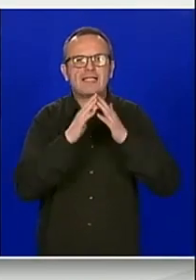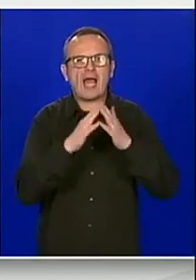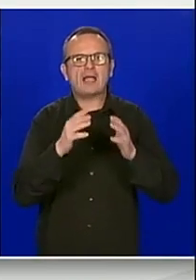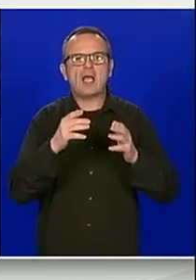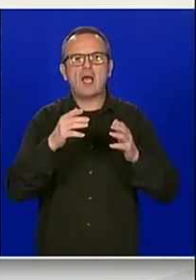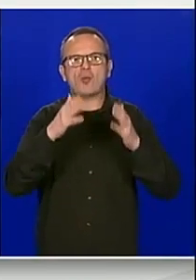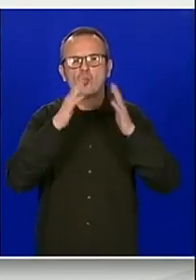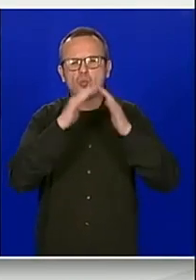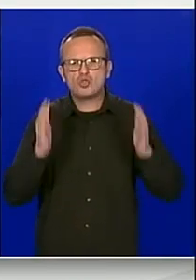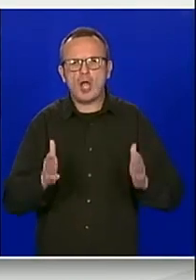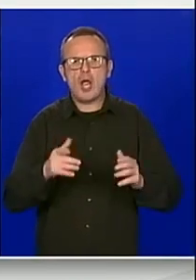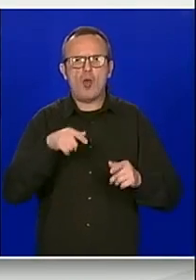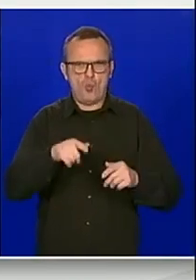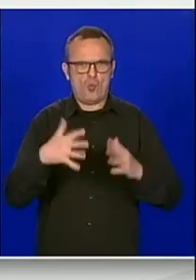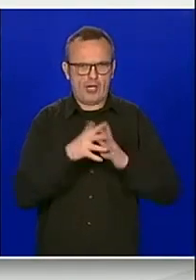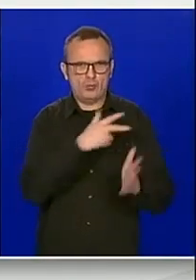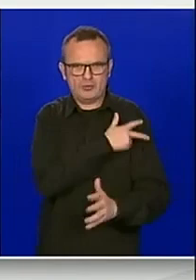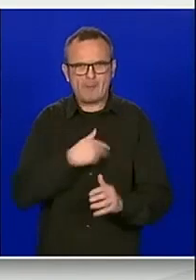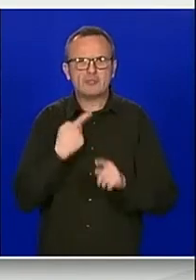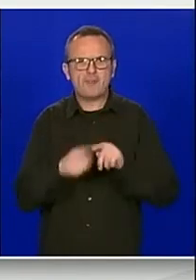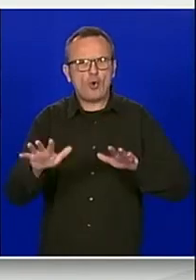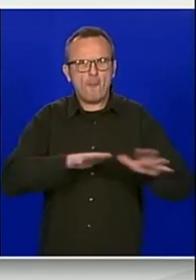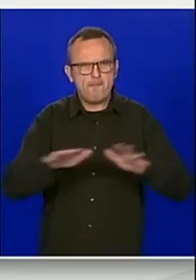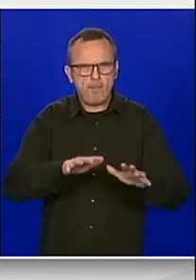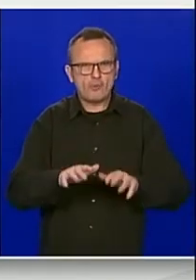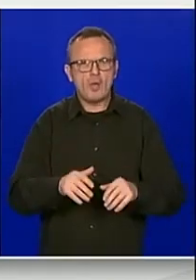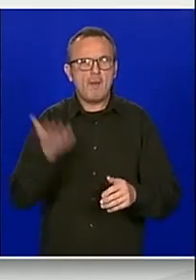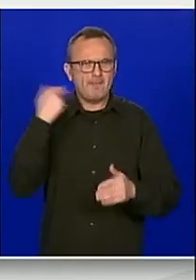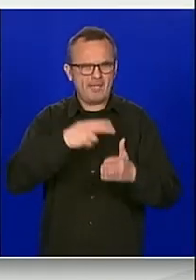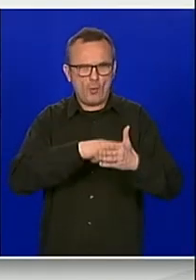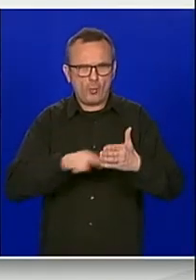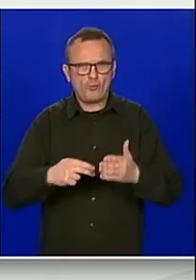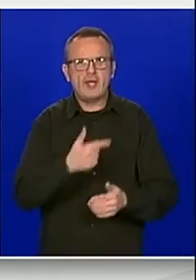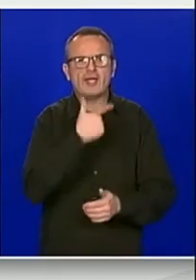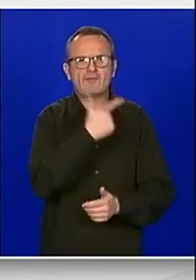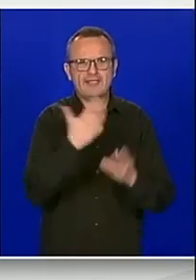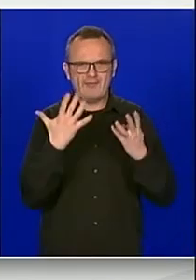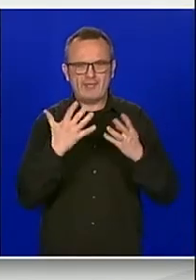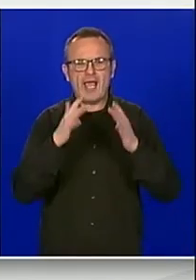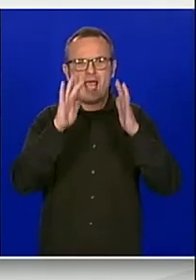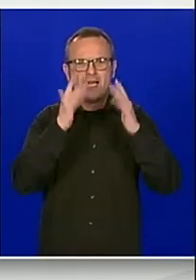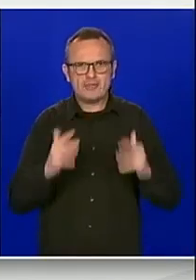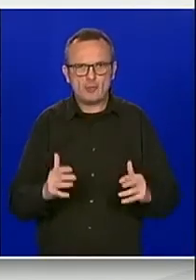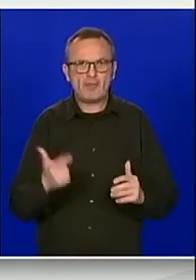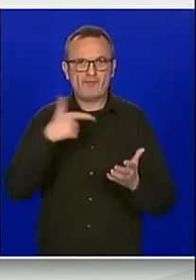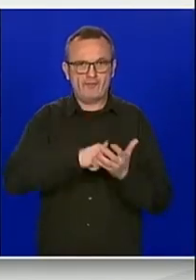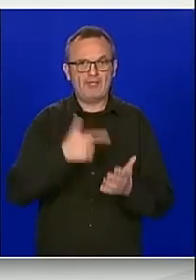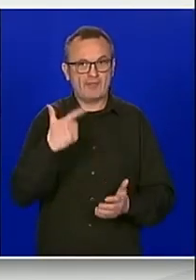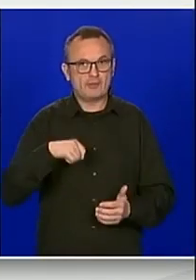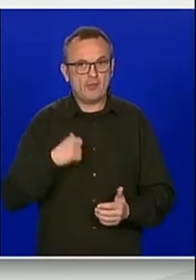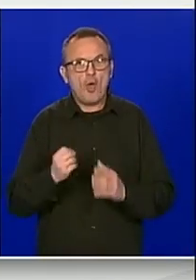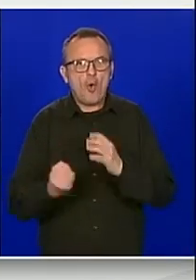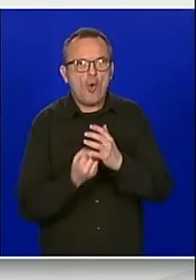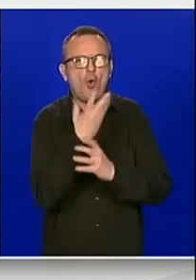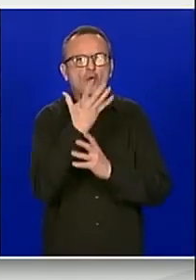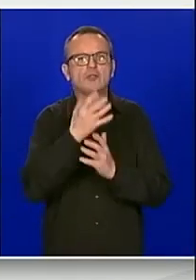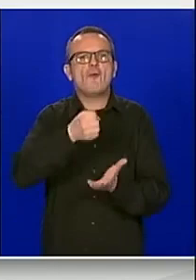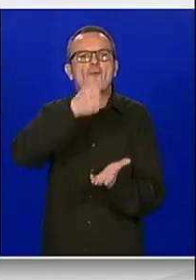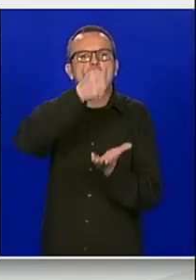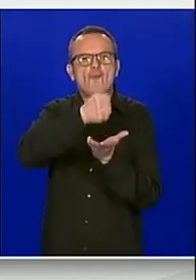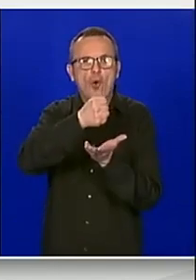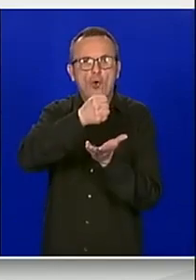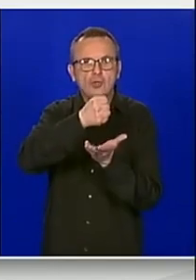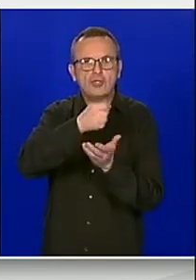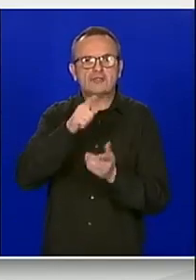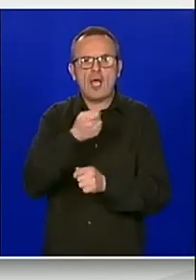županije, ugovorom od 29. listopada 2020. osnovan fond za obnovu grada